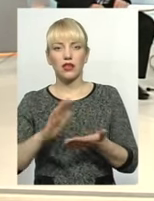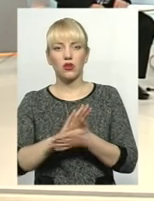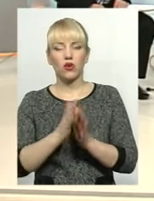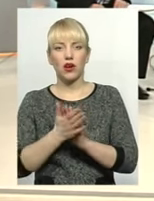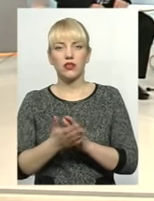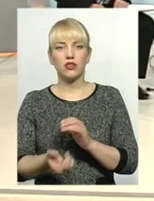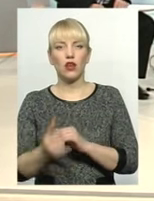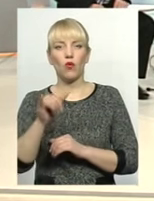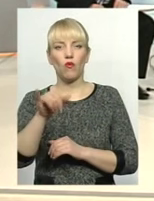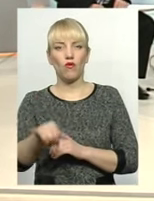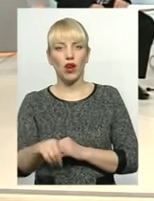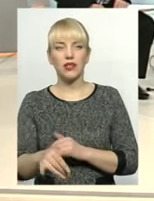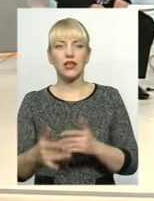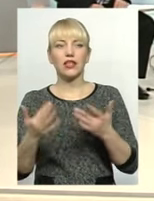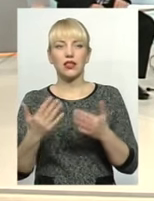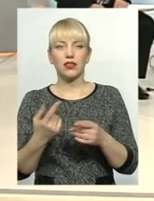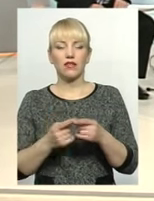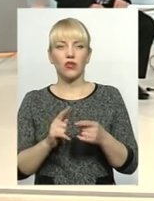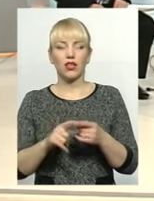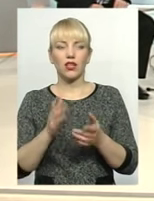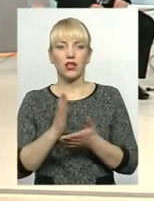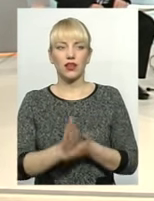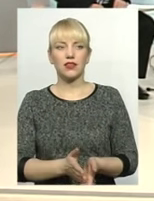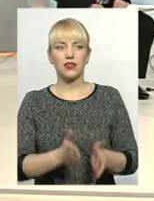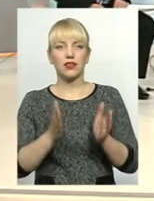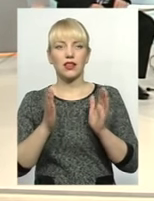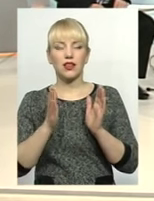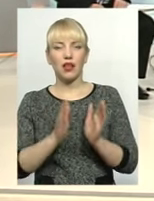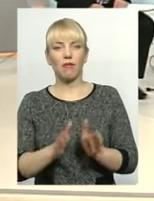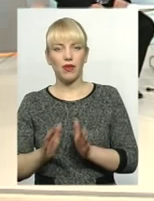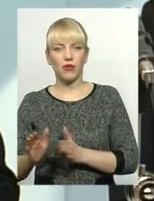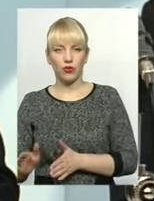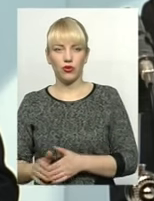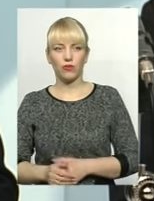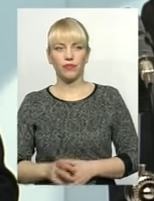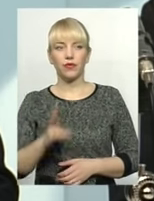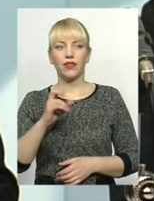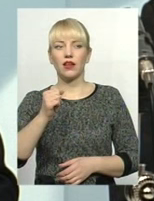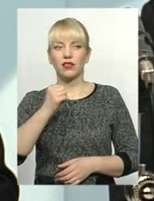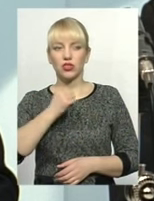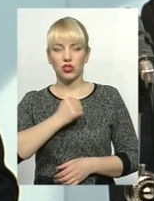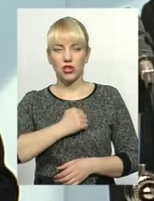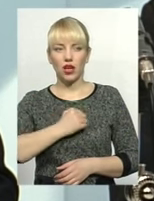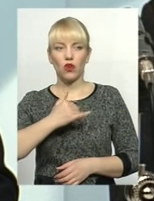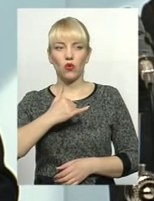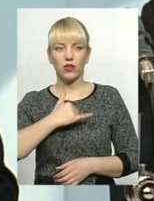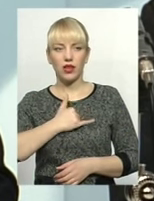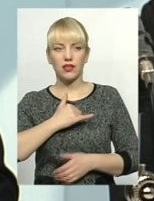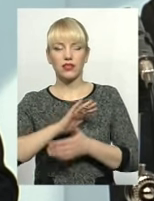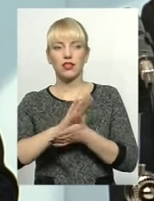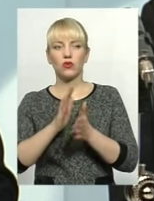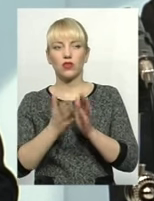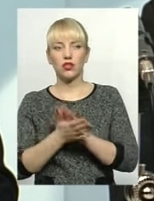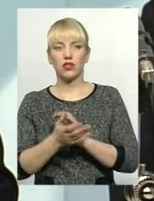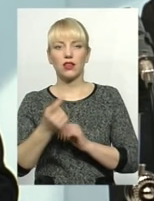і наскільки вона на сьогодні є стабільною? Ну, на жаль, ситуація в нас стабільна